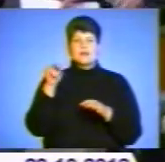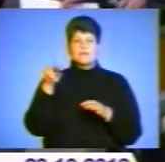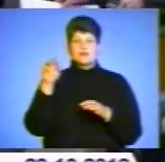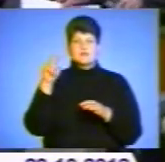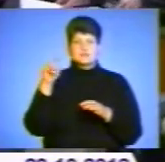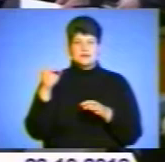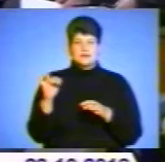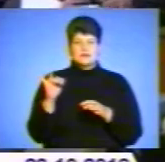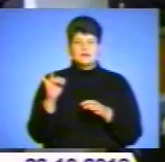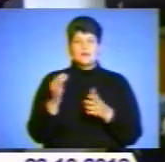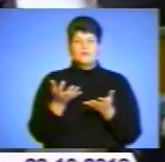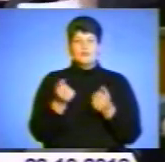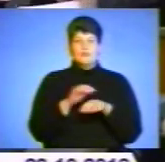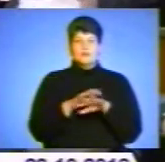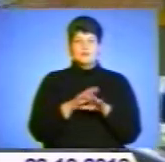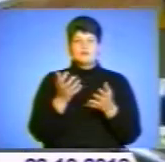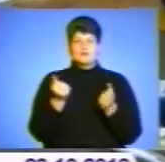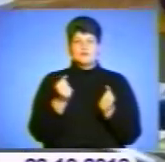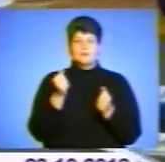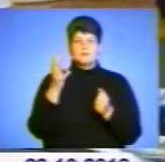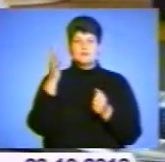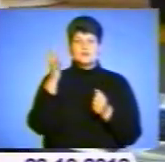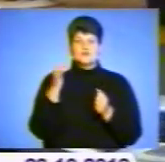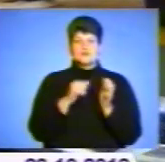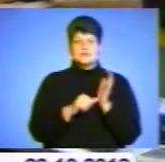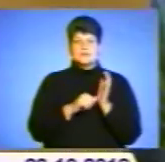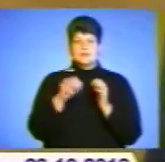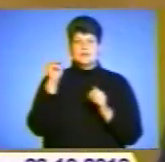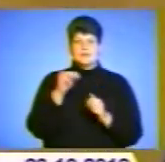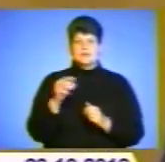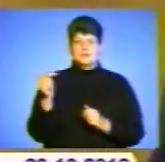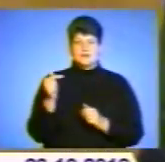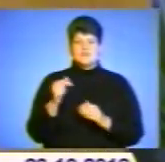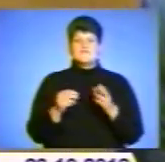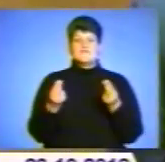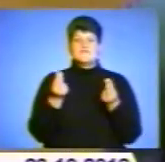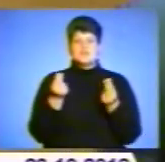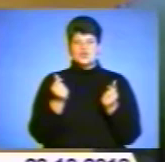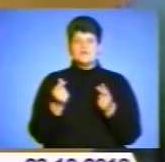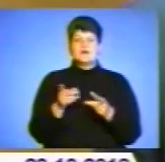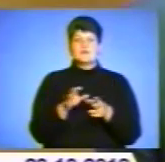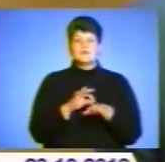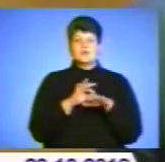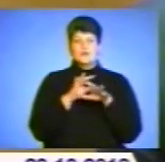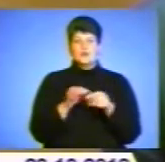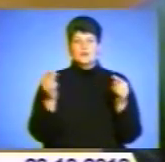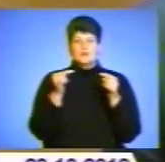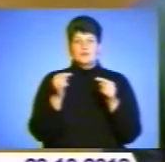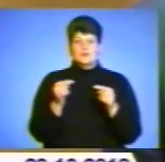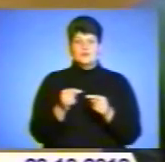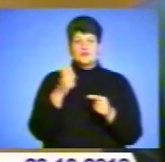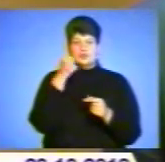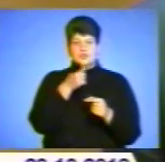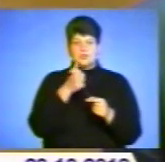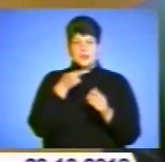отримано майже 560 тисяч гривень. Фінансування гаду запроводилося відповідно до рішніх